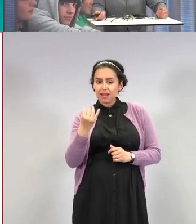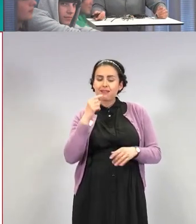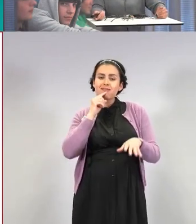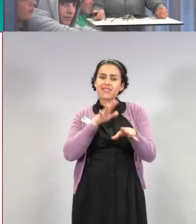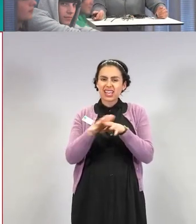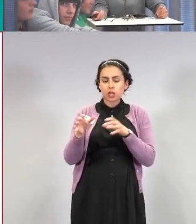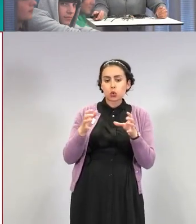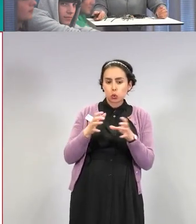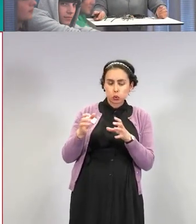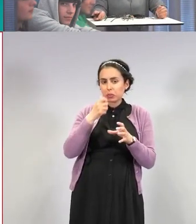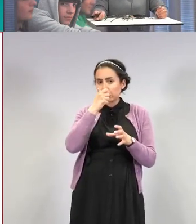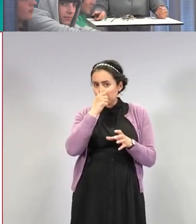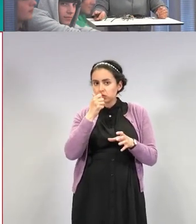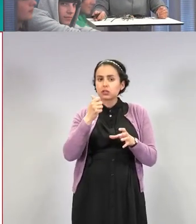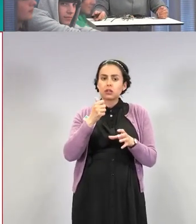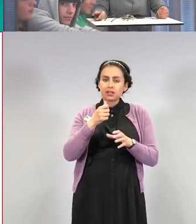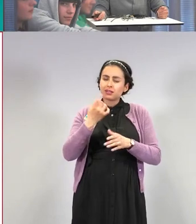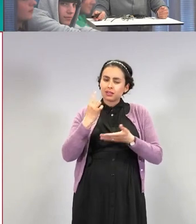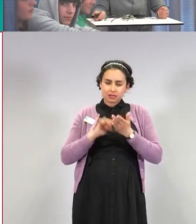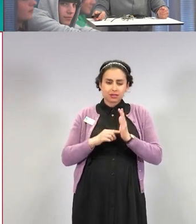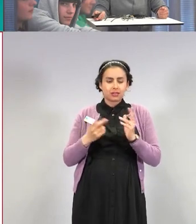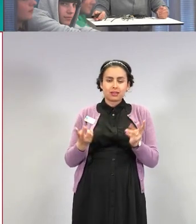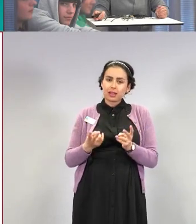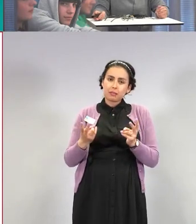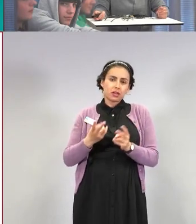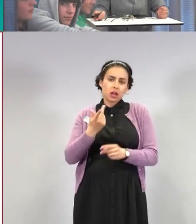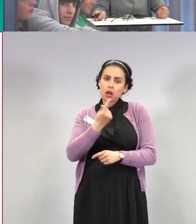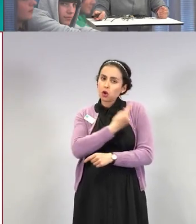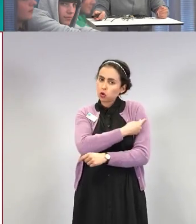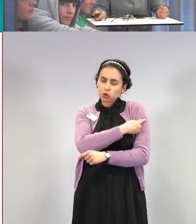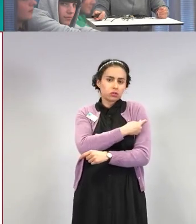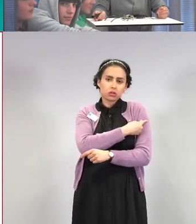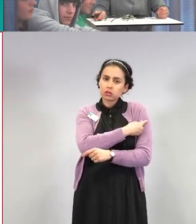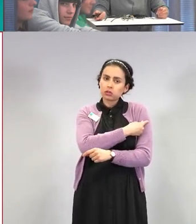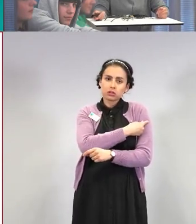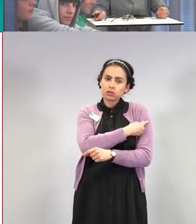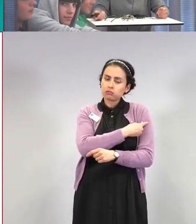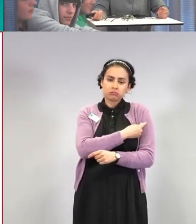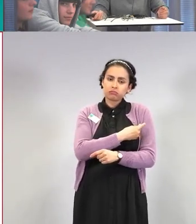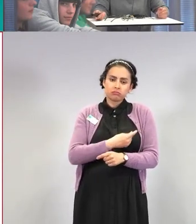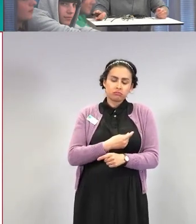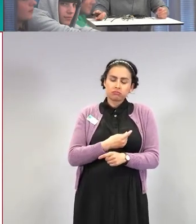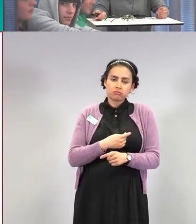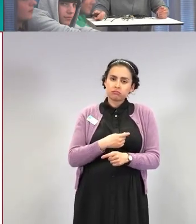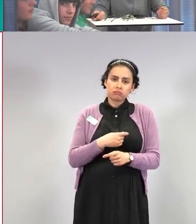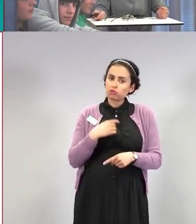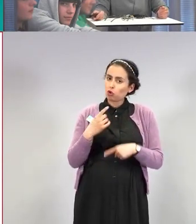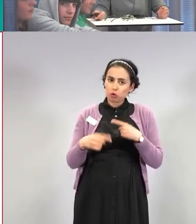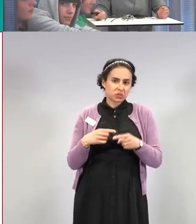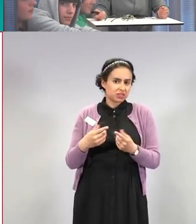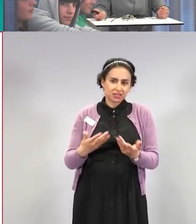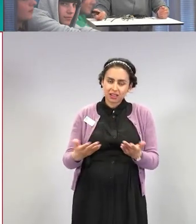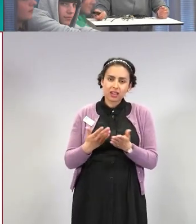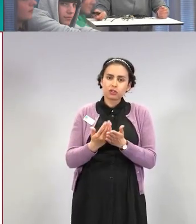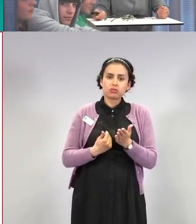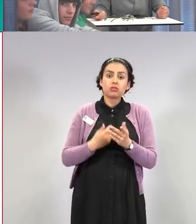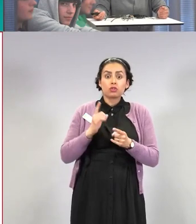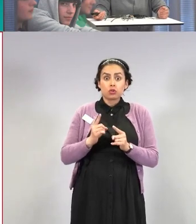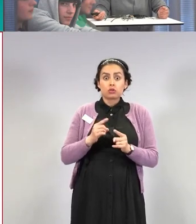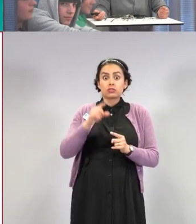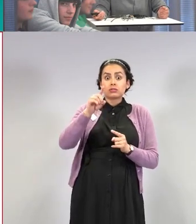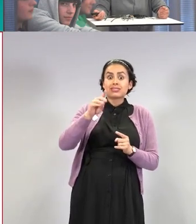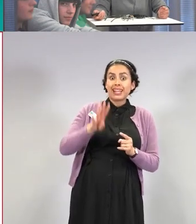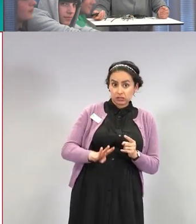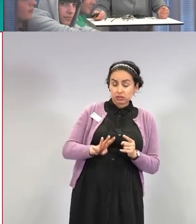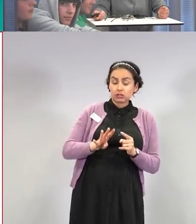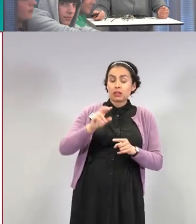varmaan on sitä mieltä, että tämmöinen rokote ei todellakaan enää menisikaan opaksi. Että jos tässä kuolleisuus on neljäsosa tai